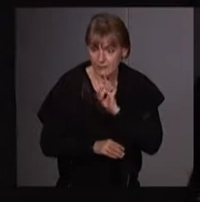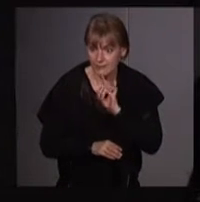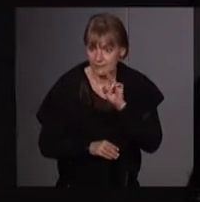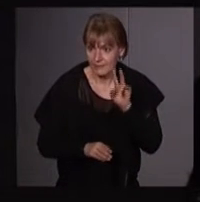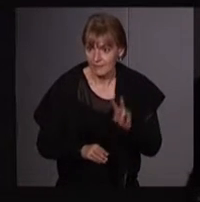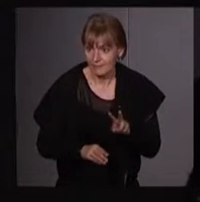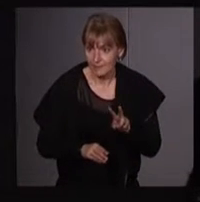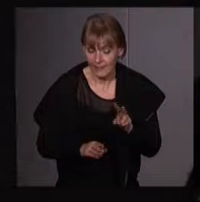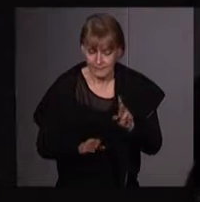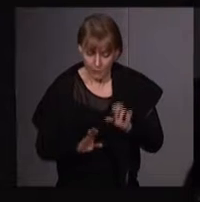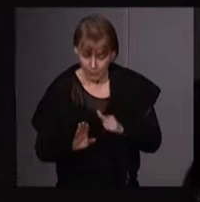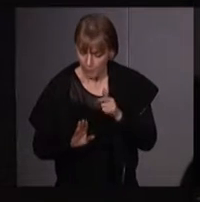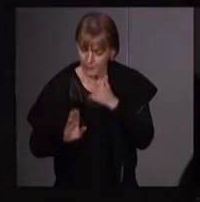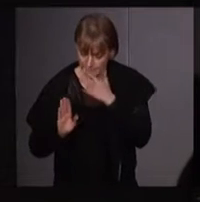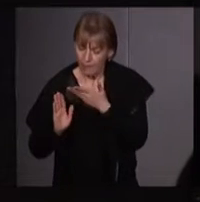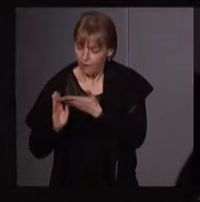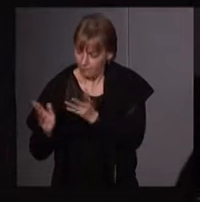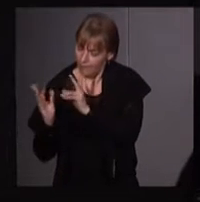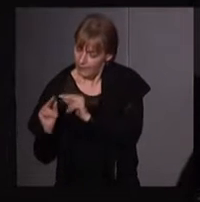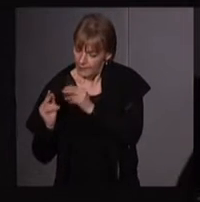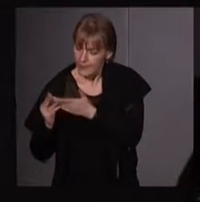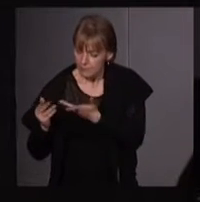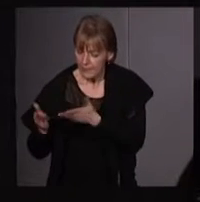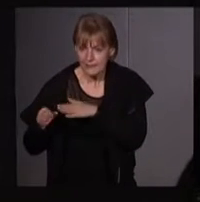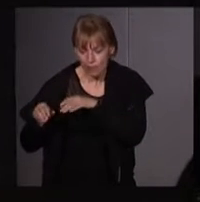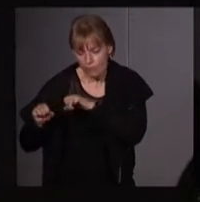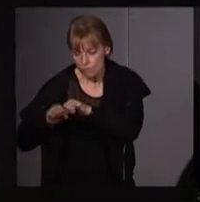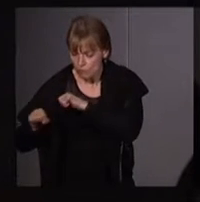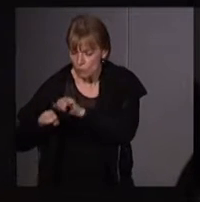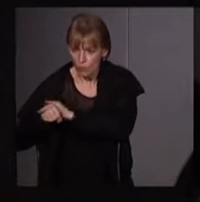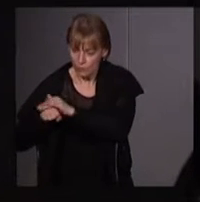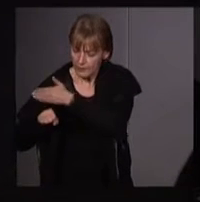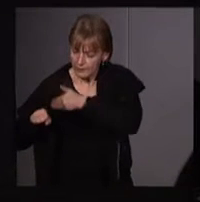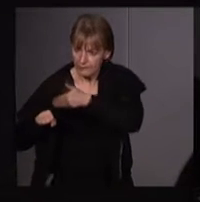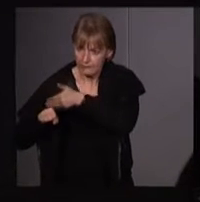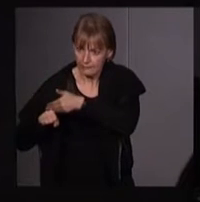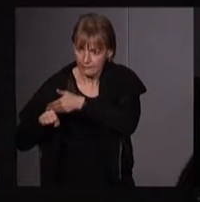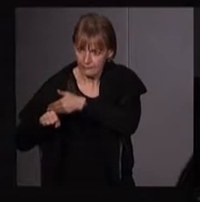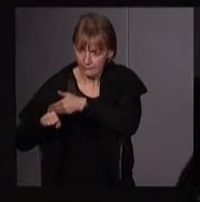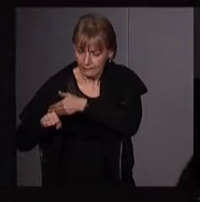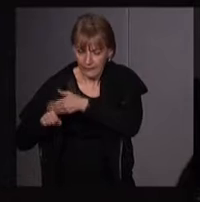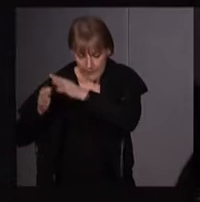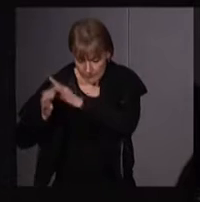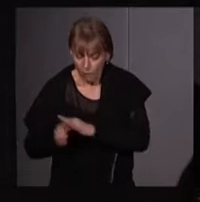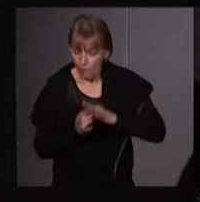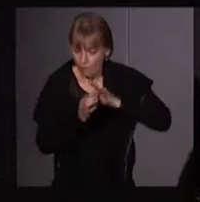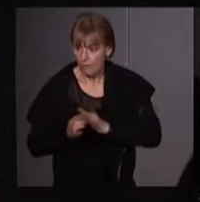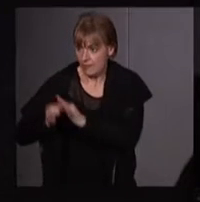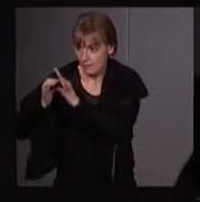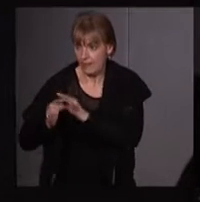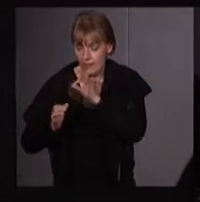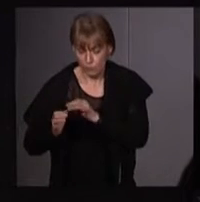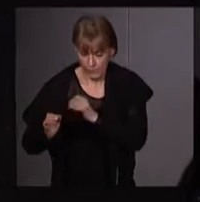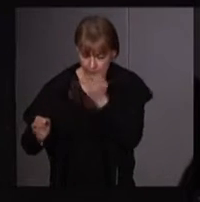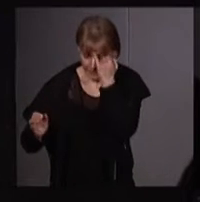'agissait dans un premier temps, c'est-à-dire un mouvement politique. C'est à la fois et de manière absolument indissociablement liée, un courant d